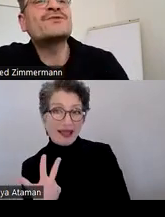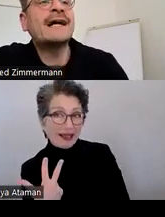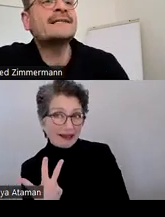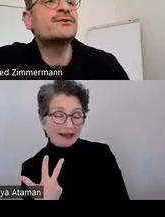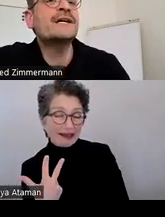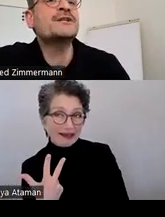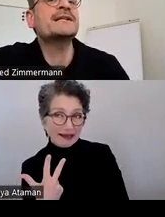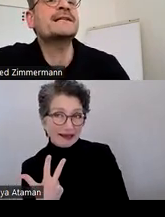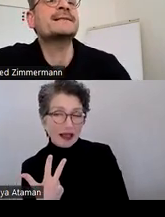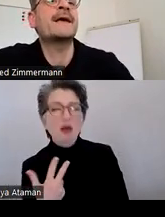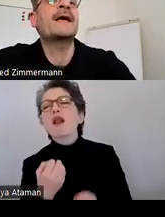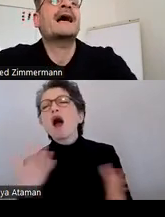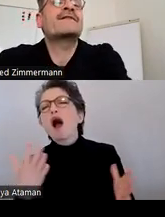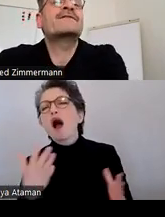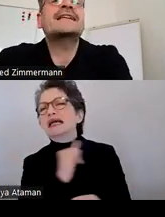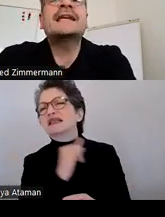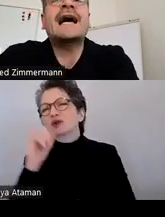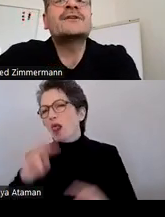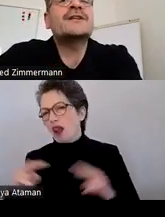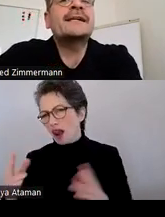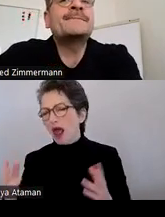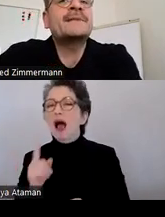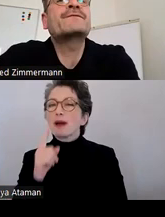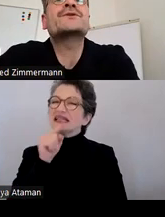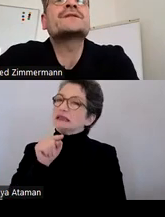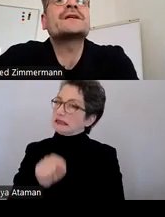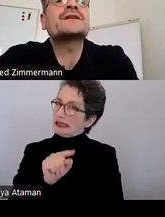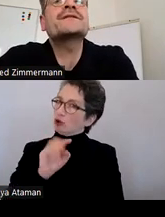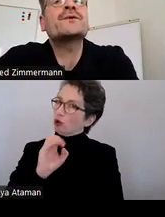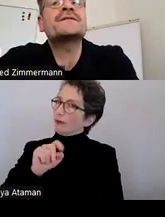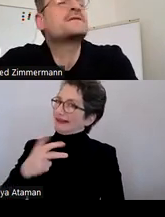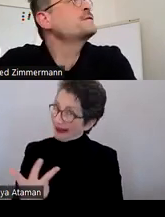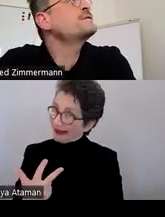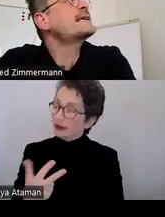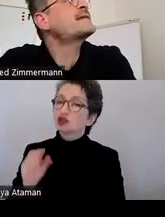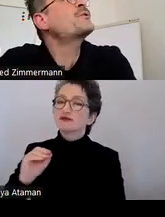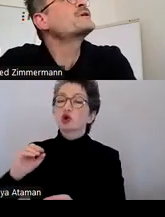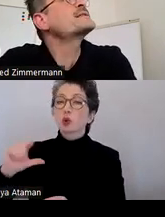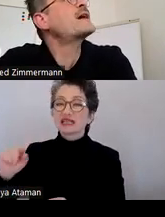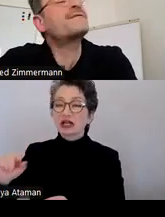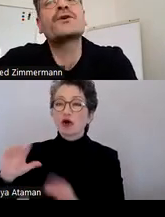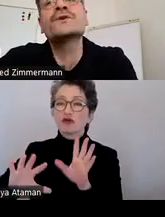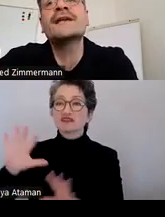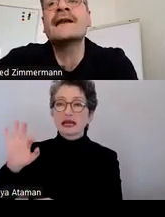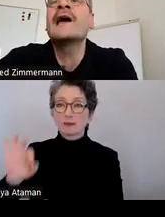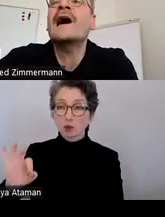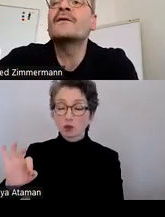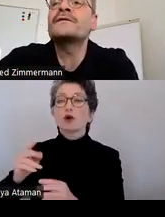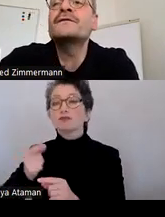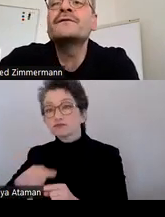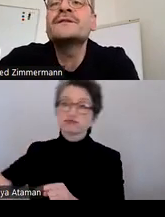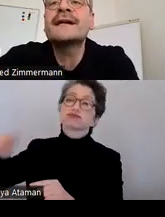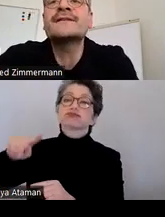wobei das natürlich wahnsinnig unterschiedlich ist. Aber wenn wir den einstellen, dann wird unsere Schriftgröße von 15 Punkt sich vergrößern